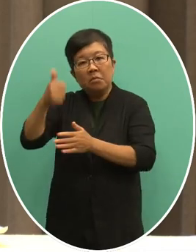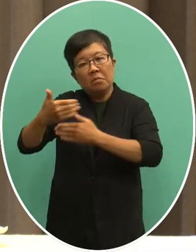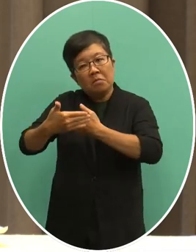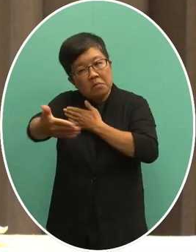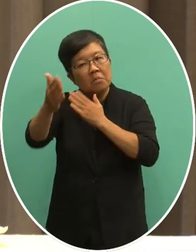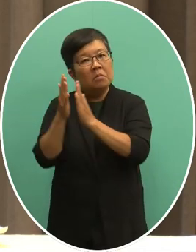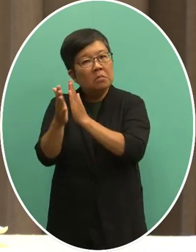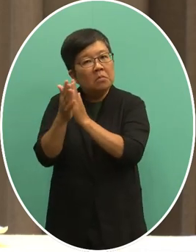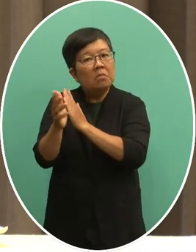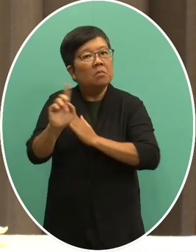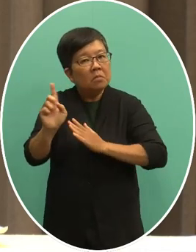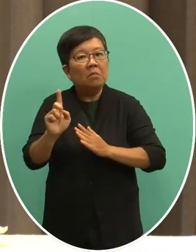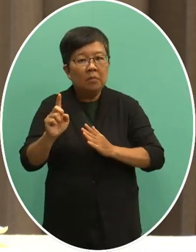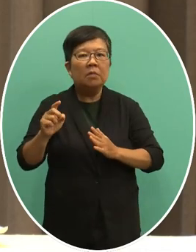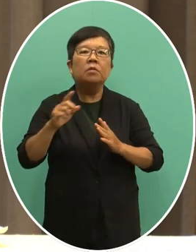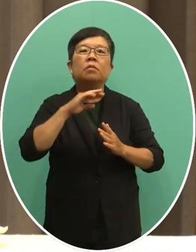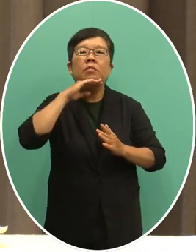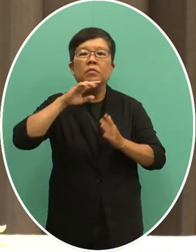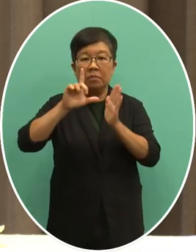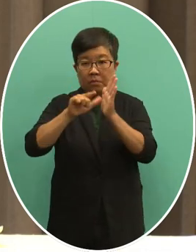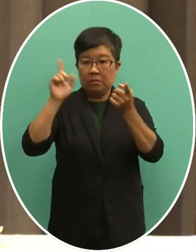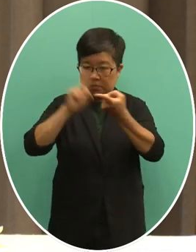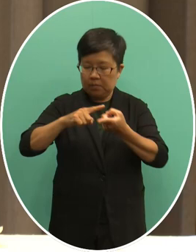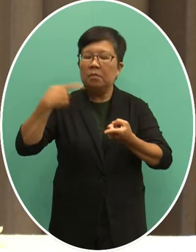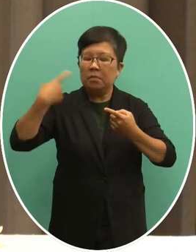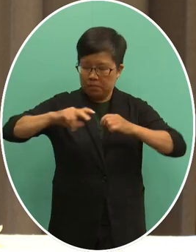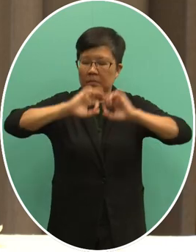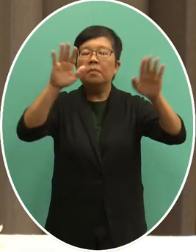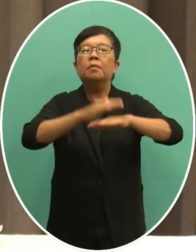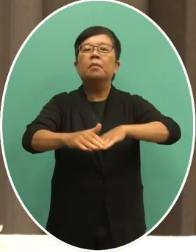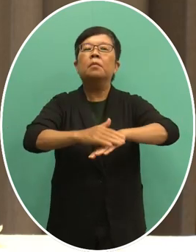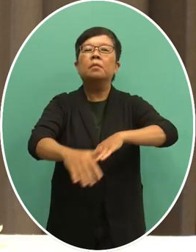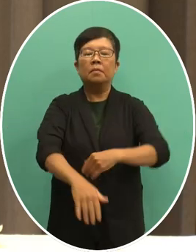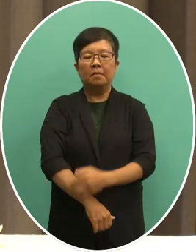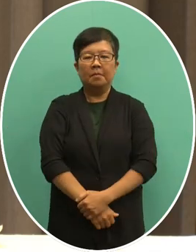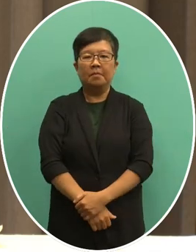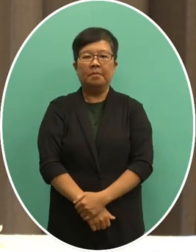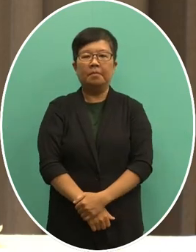会有一个适当的时机跟大家说明